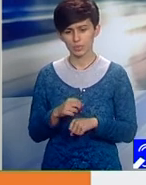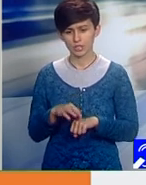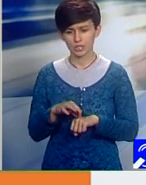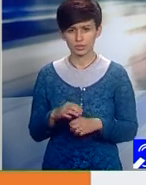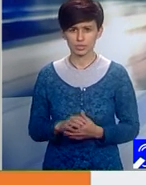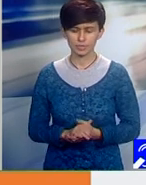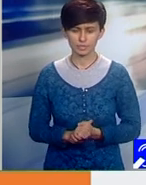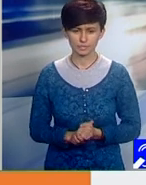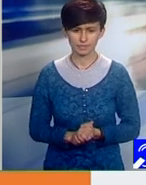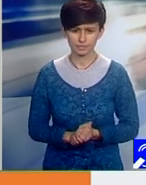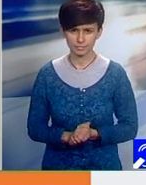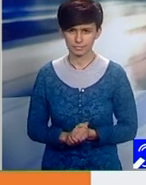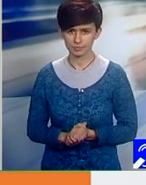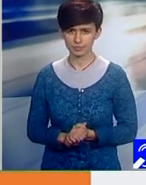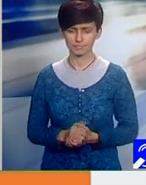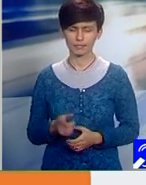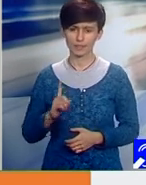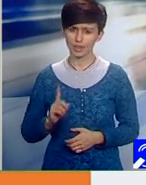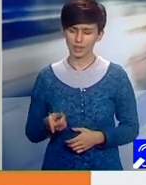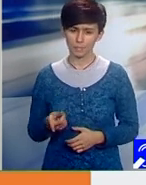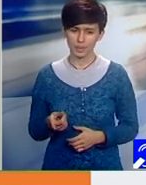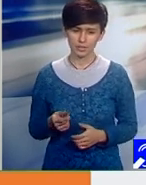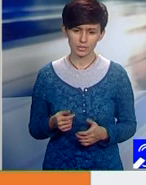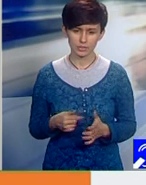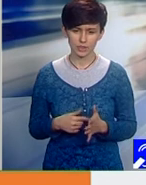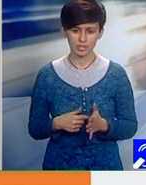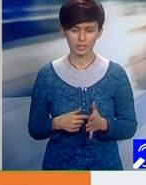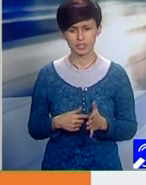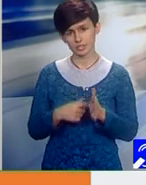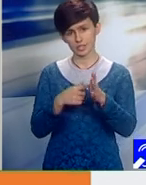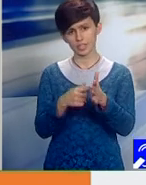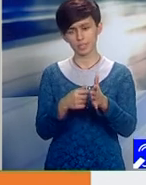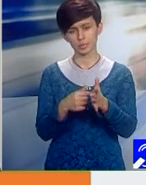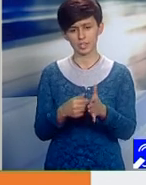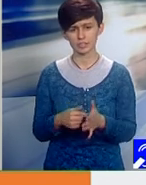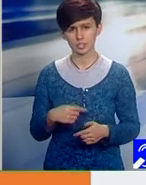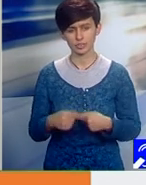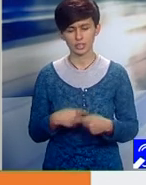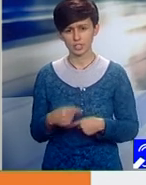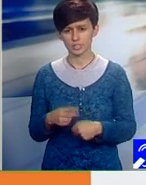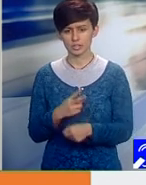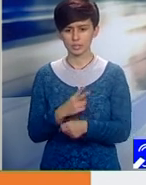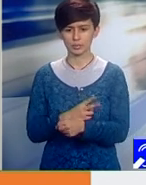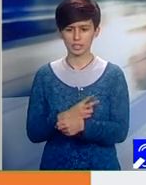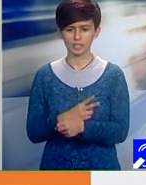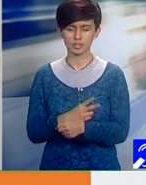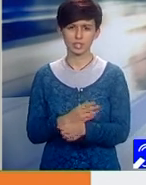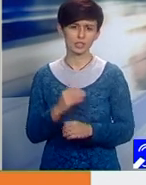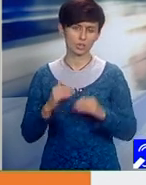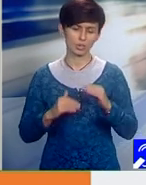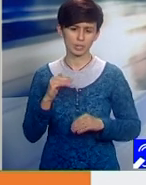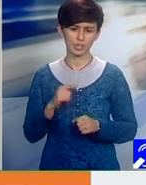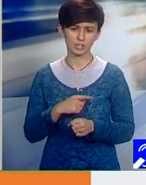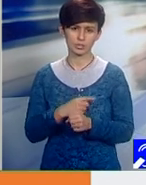De asemenea, în ordonanță se face referire și la sistemul de stat versus sistemul privat.